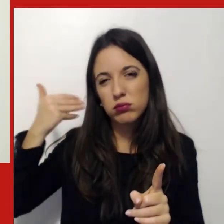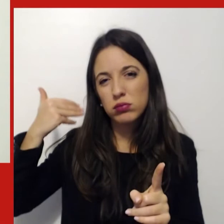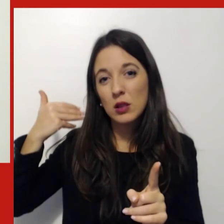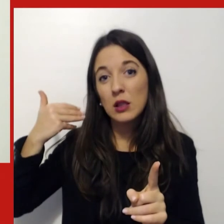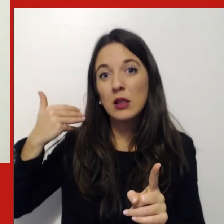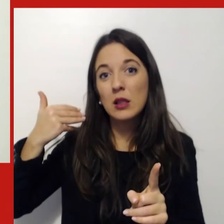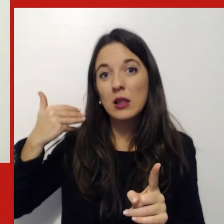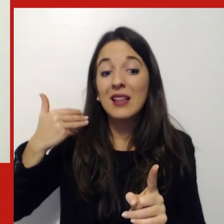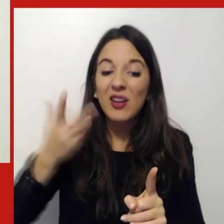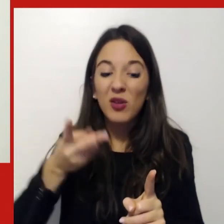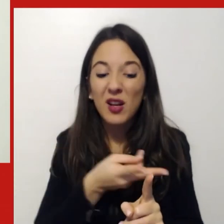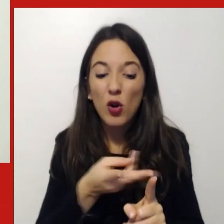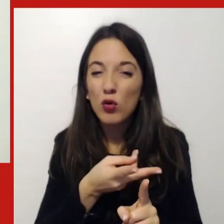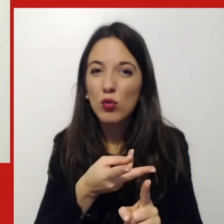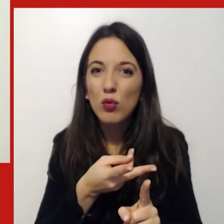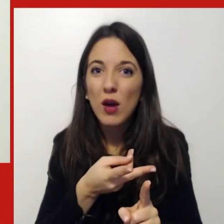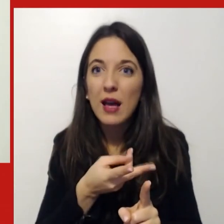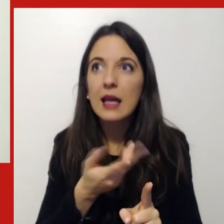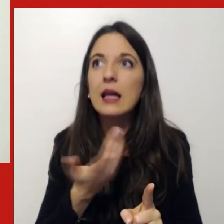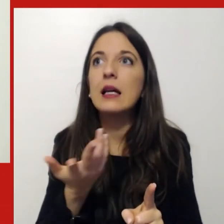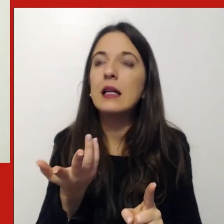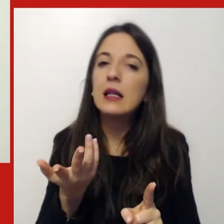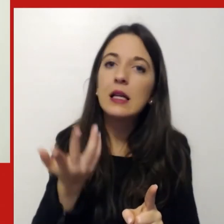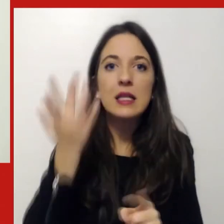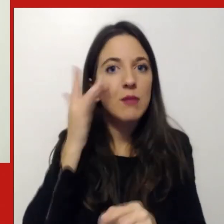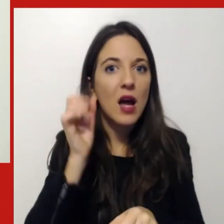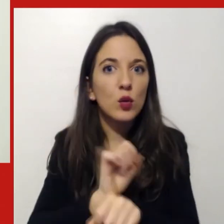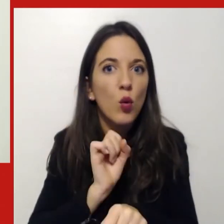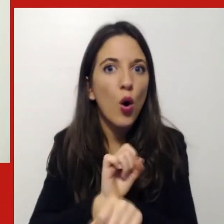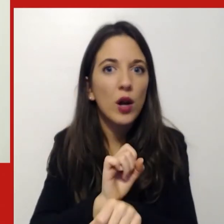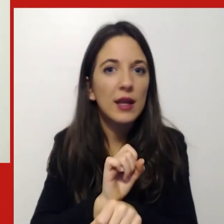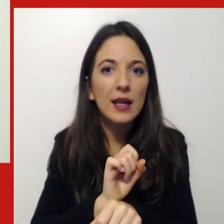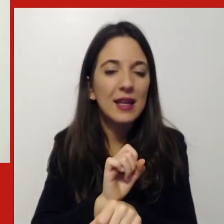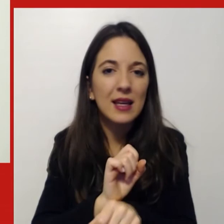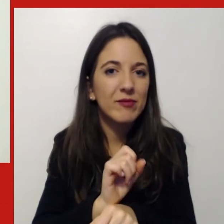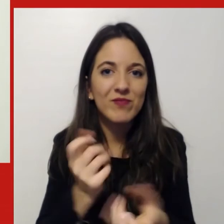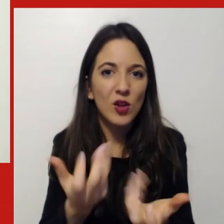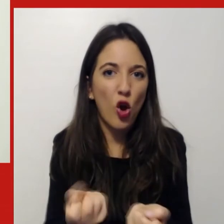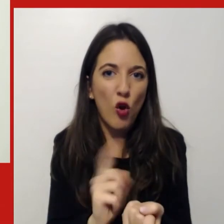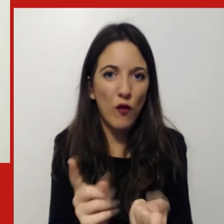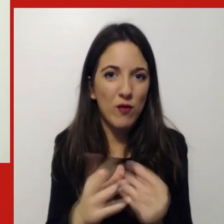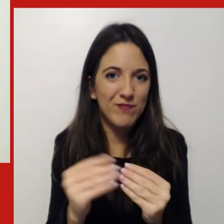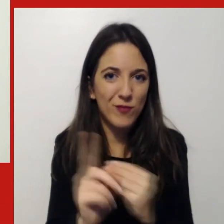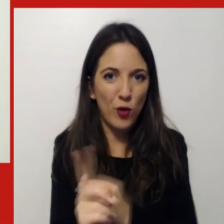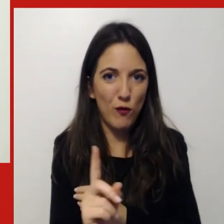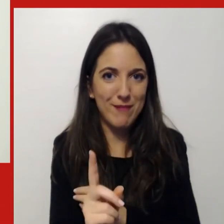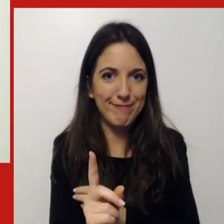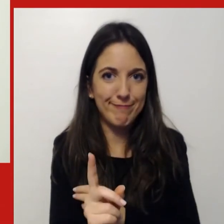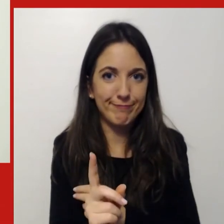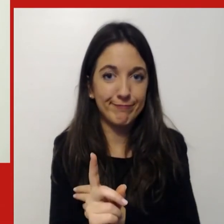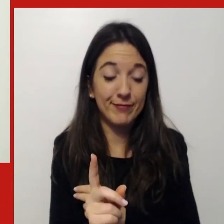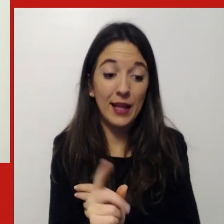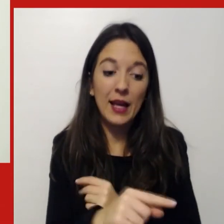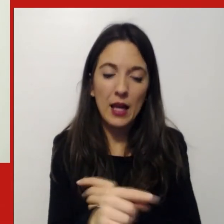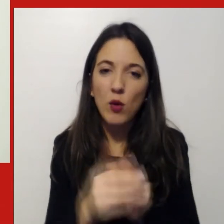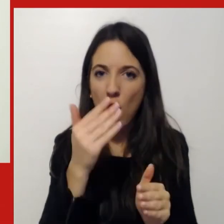'applicazione dello smart working è un limite però anche qui non dobbiamo fare questa